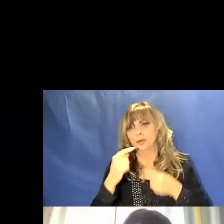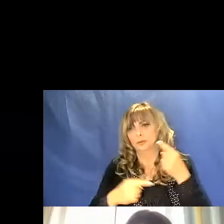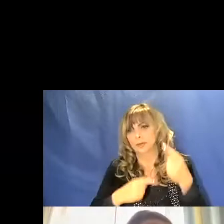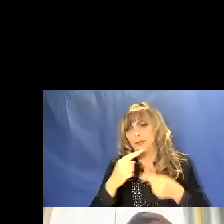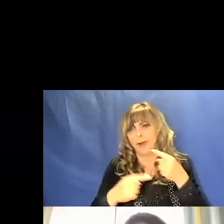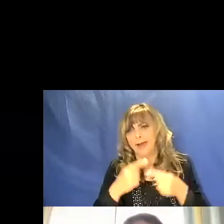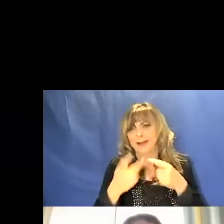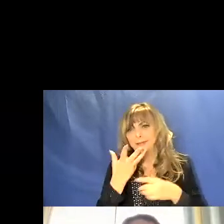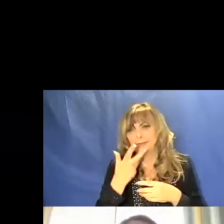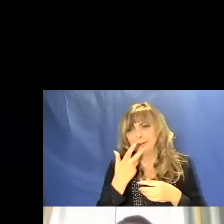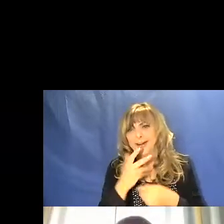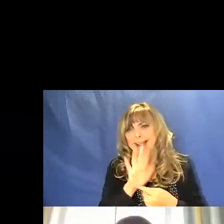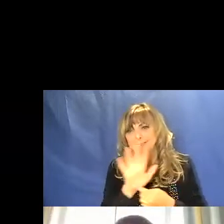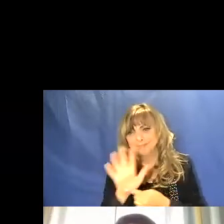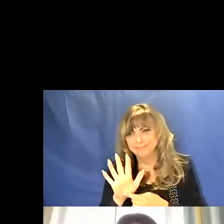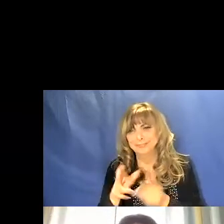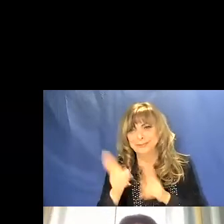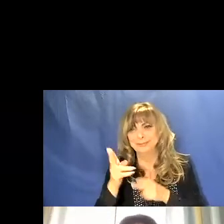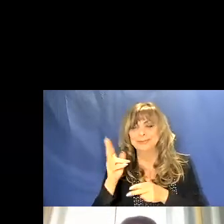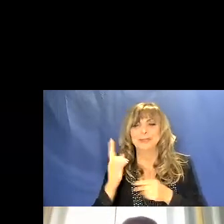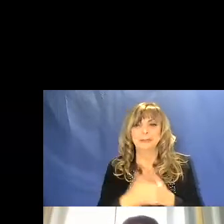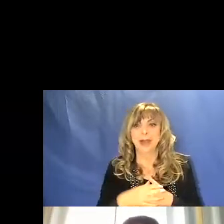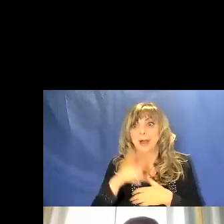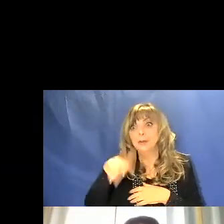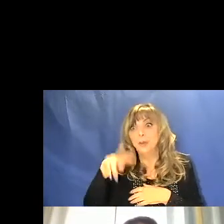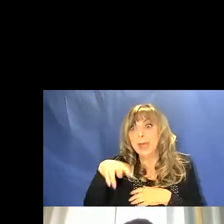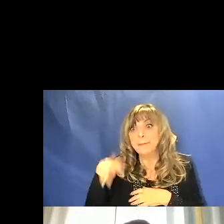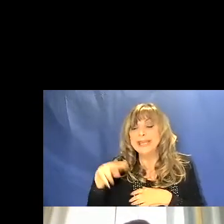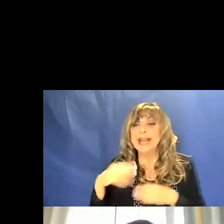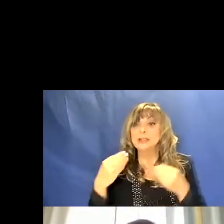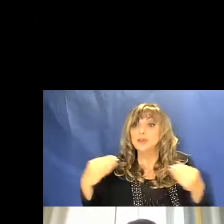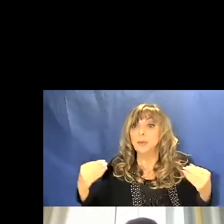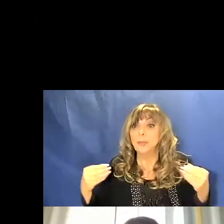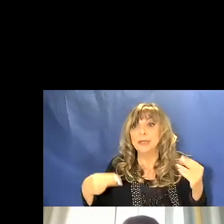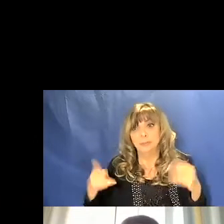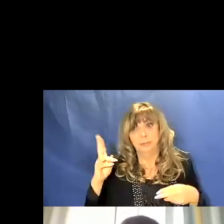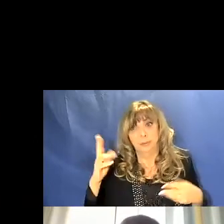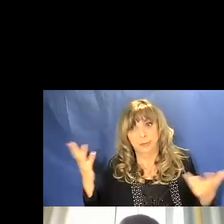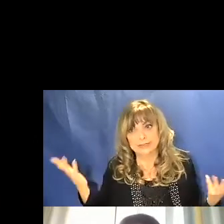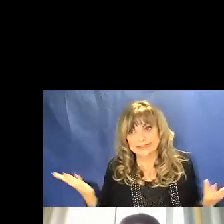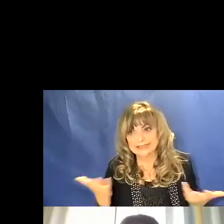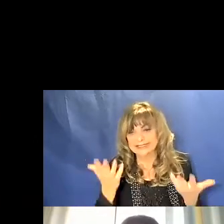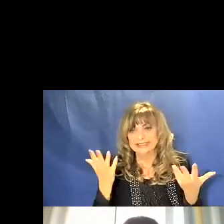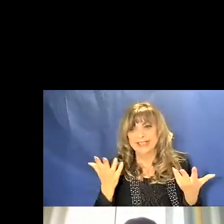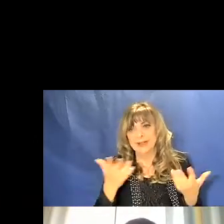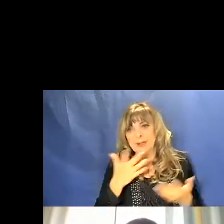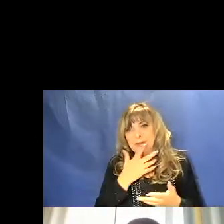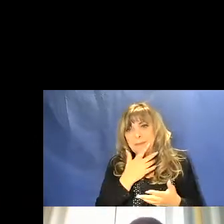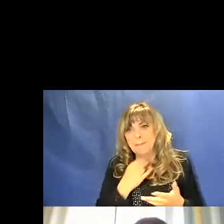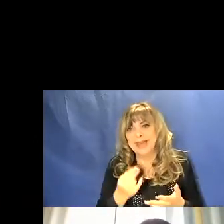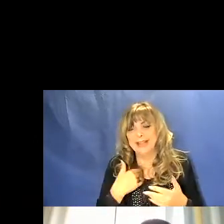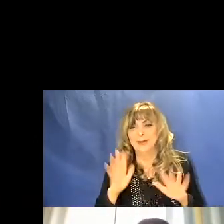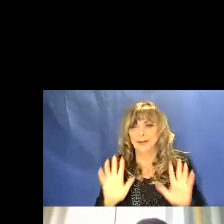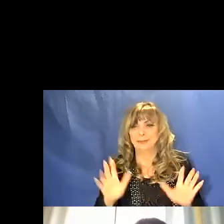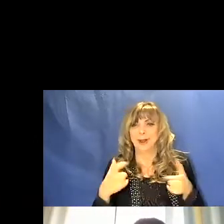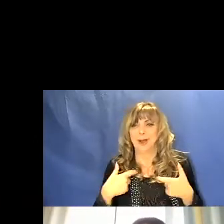mi piacerebbe farlo, ma sono più di duemila strumenti e quindi è forse meglio se mi fermo